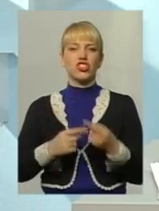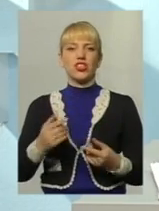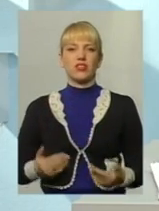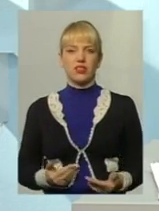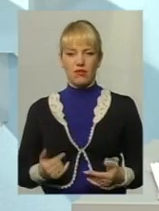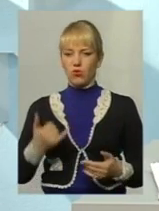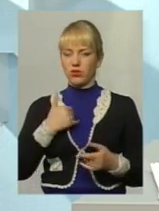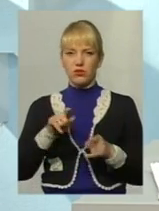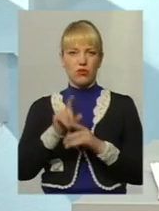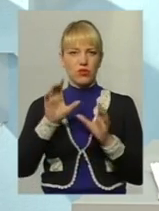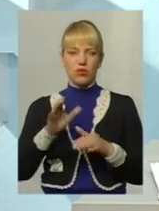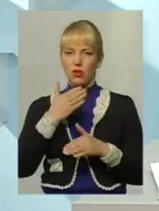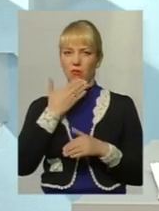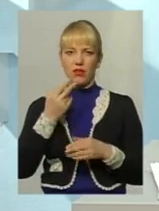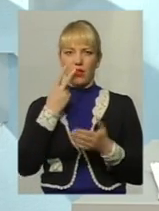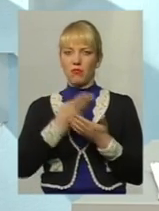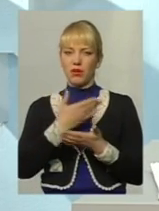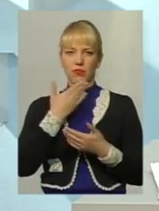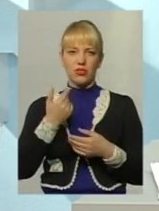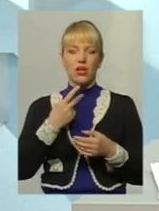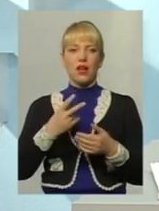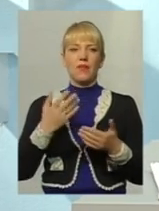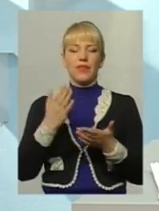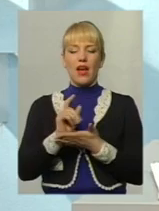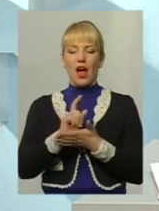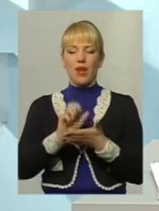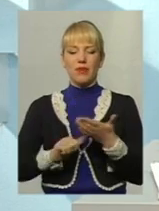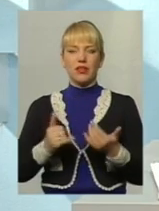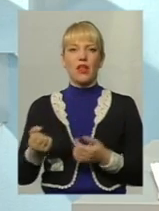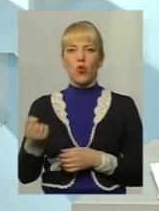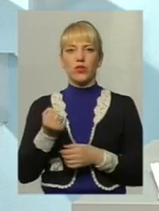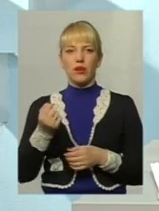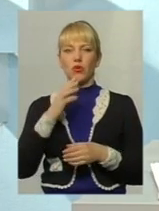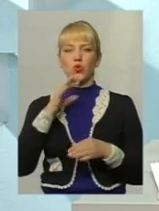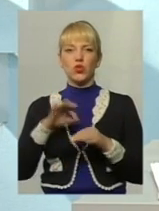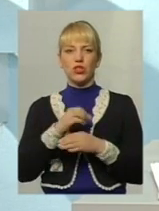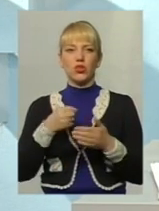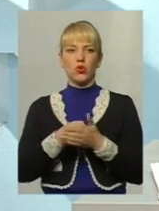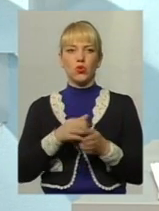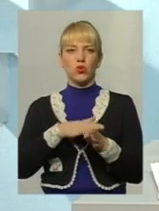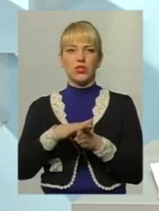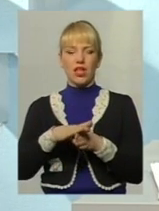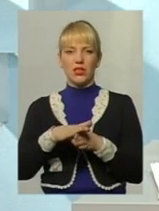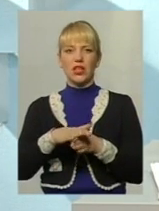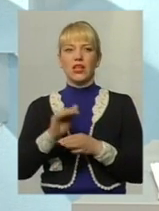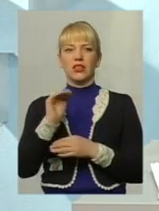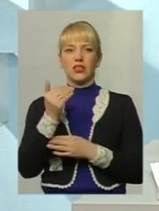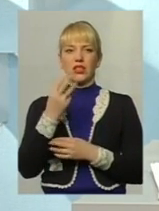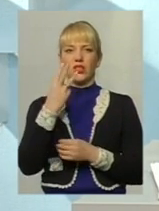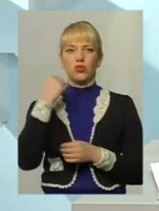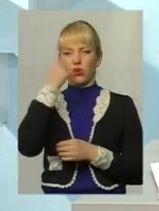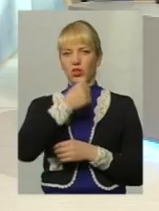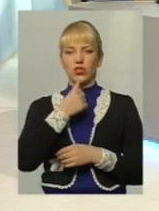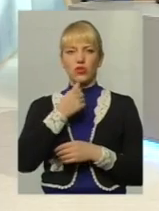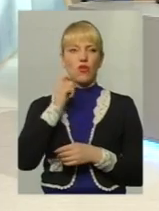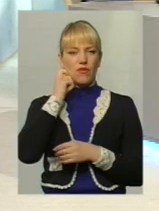передбачено. Виключно передбачено аліменти на утримання дружини до досягнення дитиною трьохрічного віку їхньої.